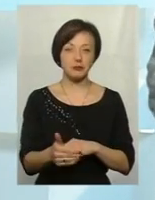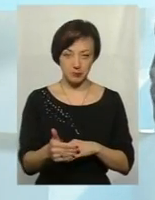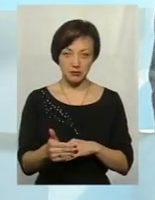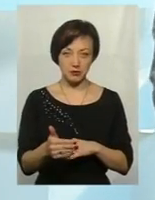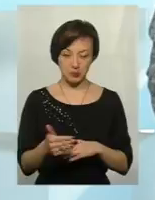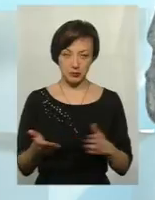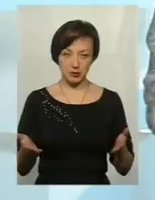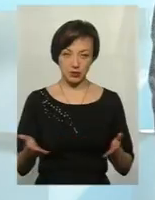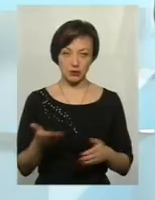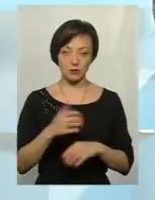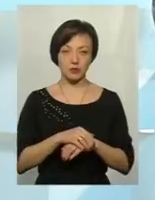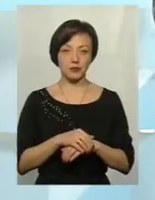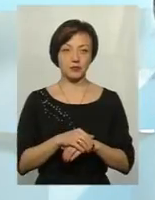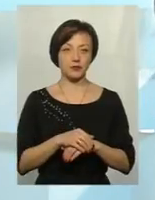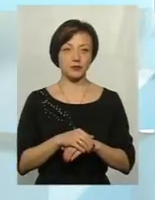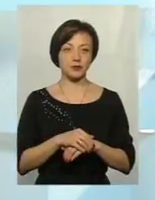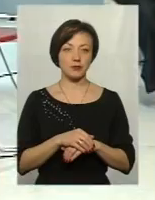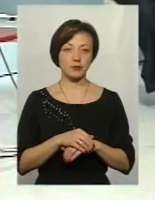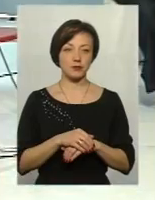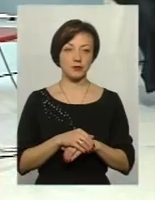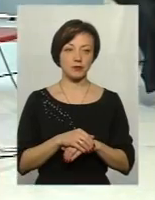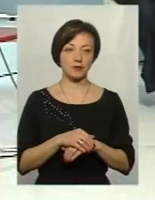конкретне рішення на рівні загальнонаціональному.